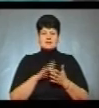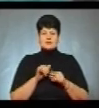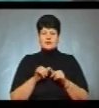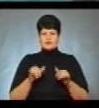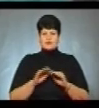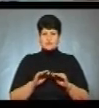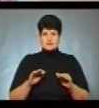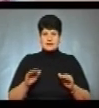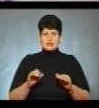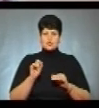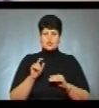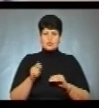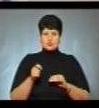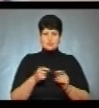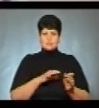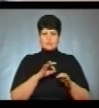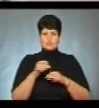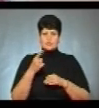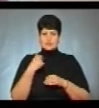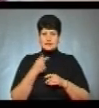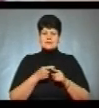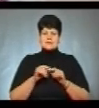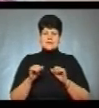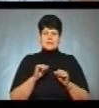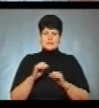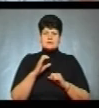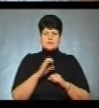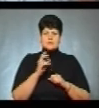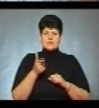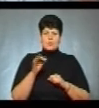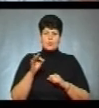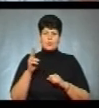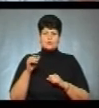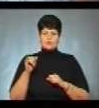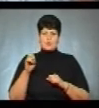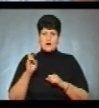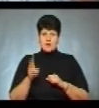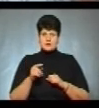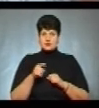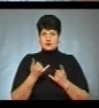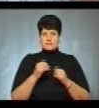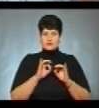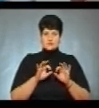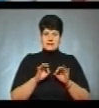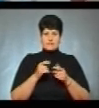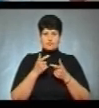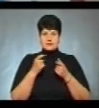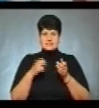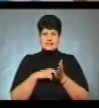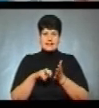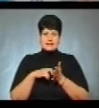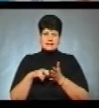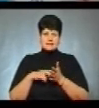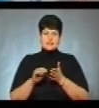дітей «Золотий ключик» водить близько року. Це керівник цього центру Світлана Гуцуляк. Батькам дітей з аутизмом сьогодні вона роздає інформаційні листівки, в яких